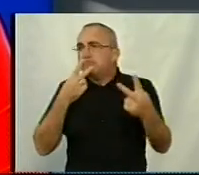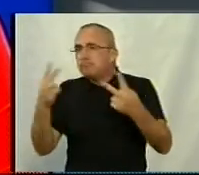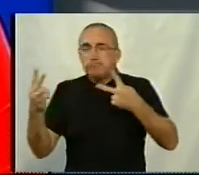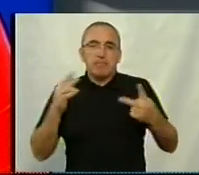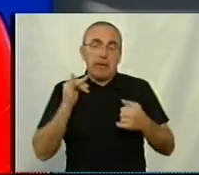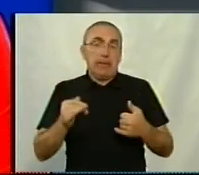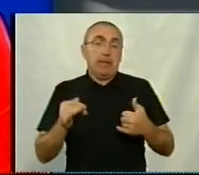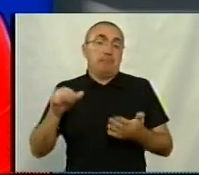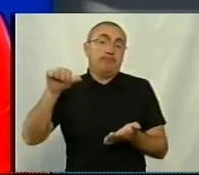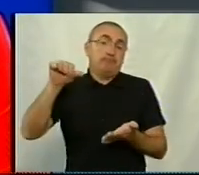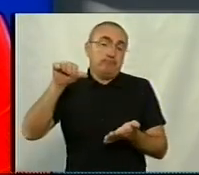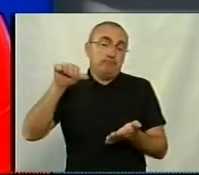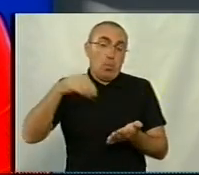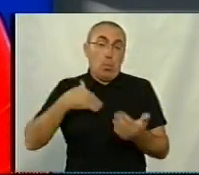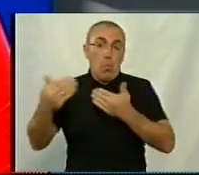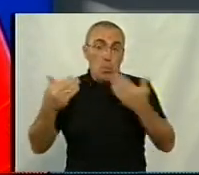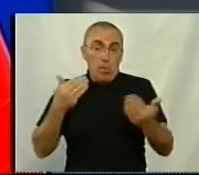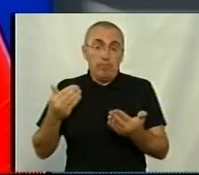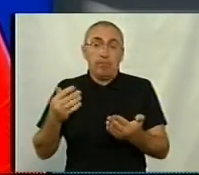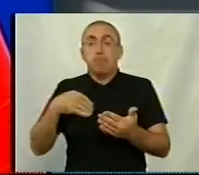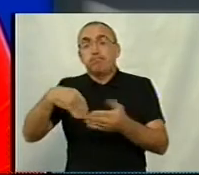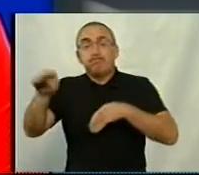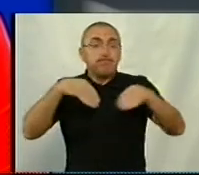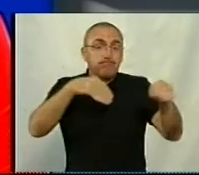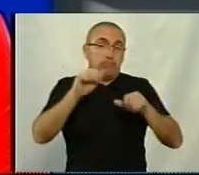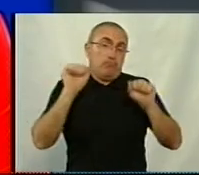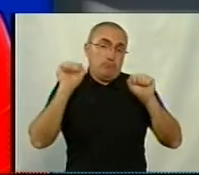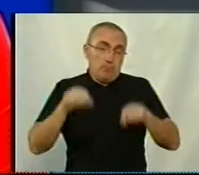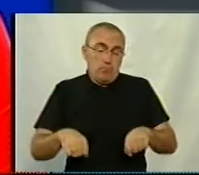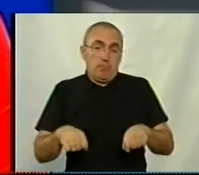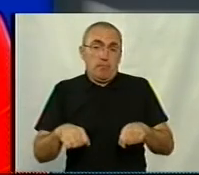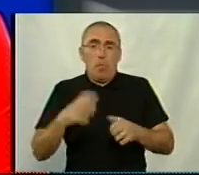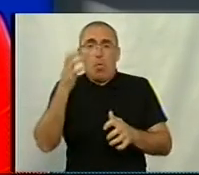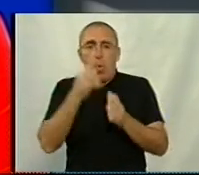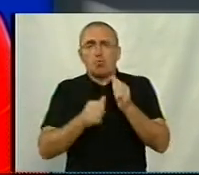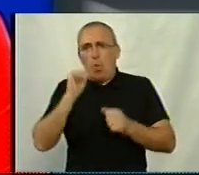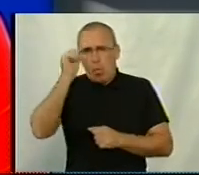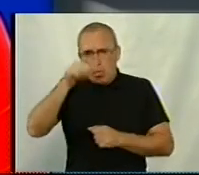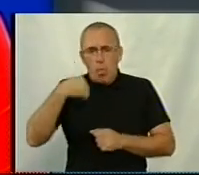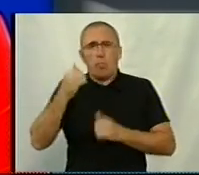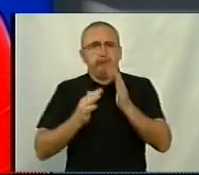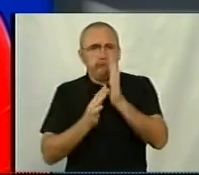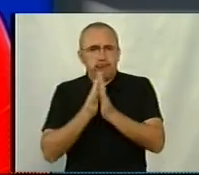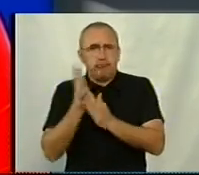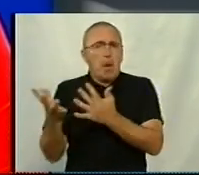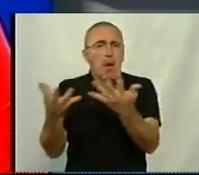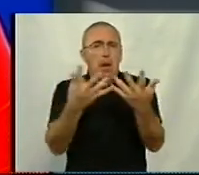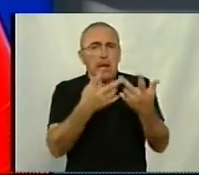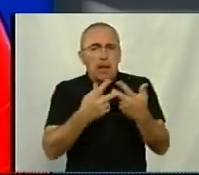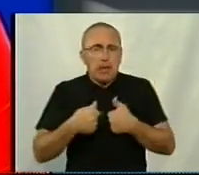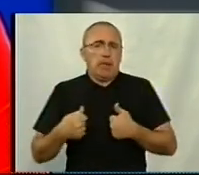а саме безпосередньо у нас на виставці і придбати. У нас кожного року зростає кількість саме